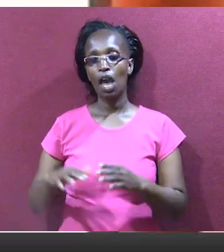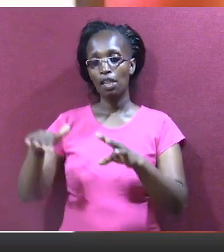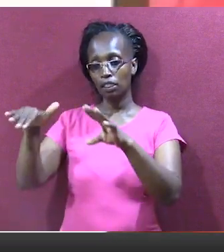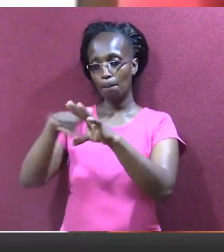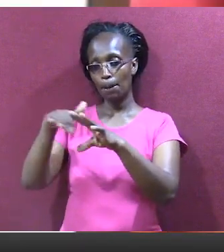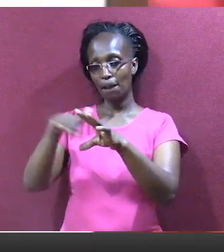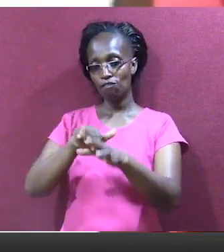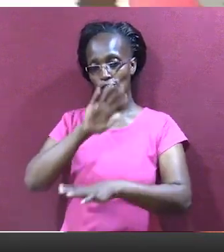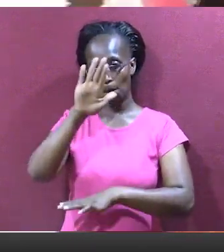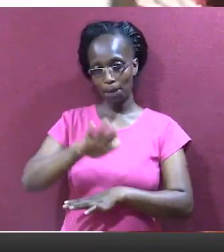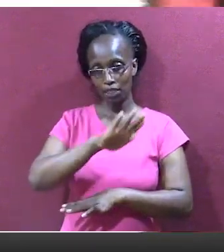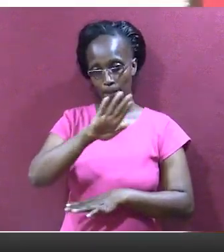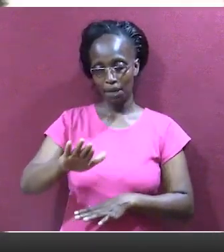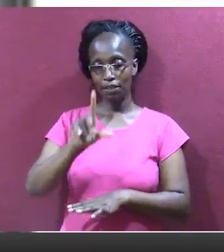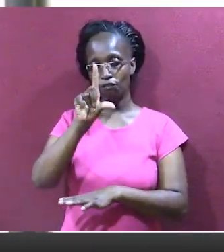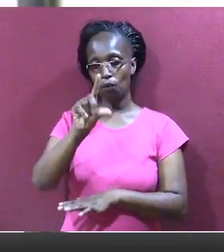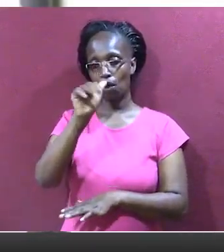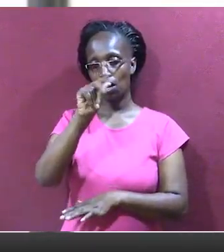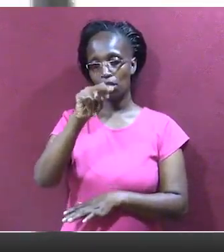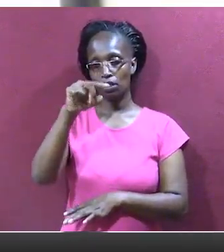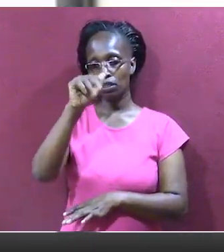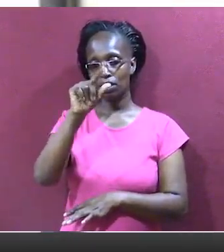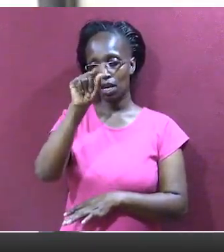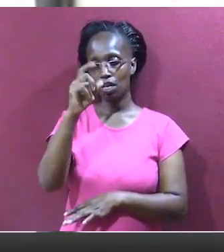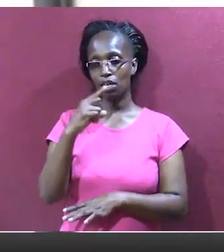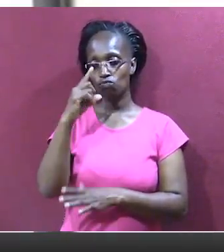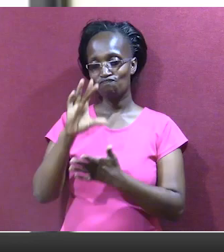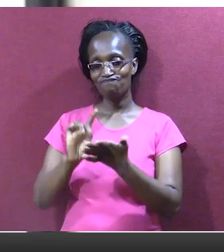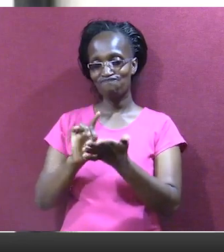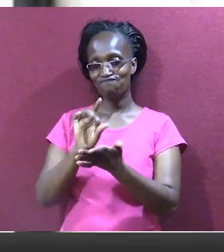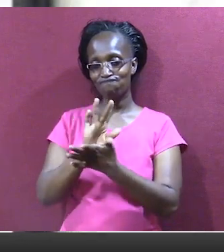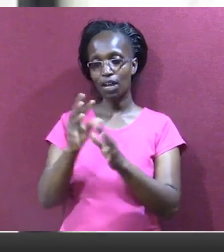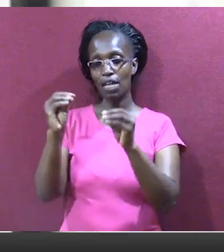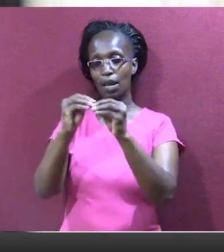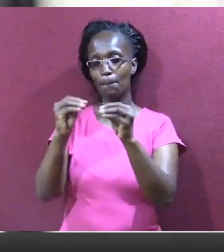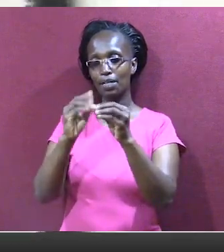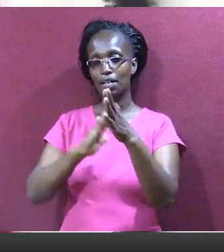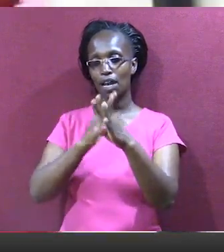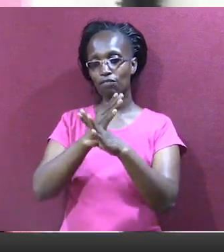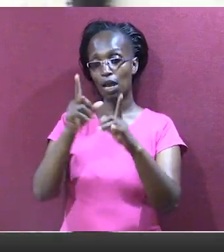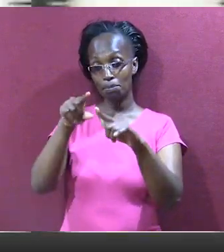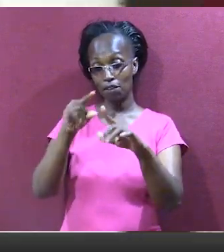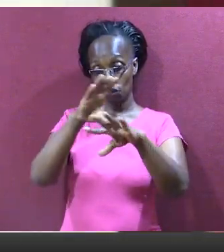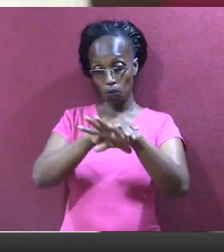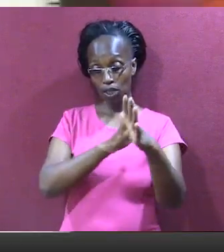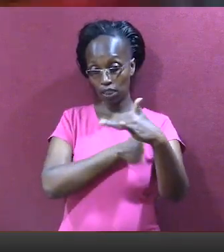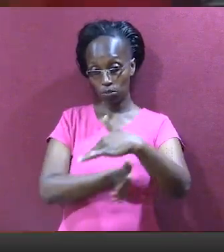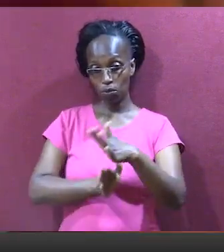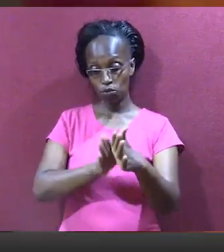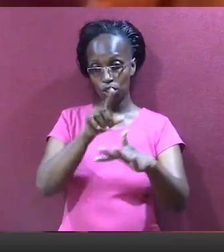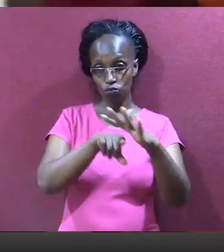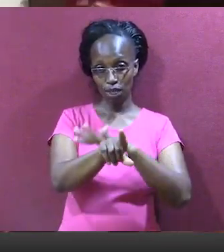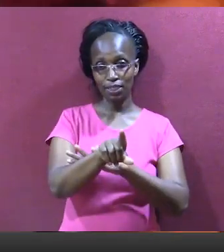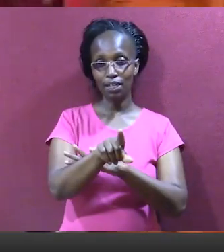Mbunge huyu walangata Felix Oduor Akifurushwa kwenye mkutano huu bada ya kupata muanya wa